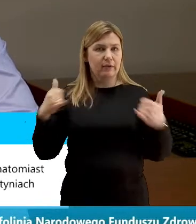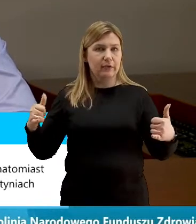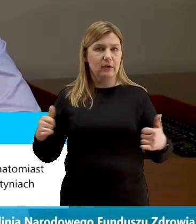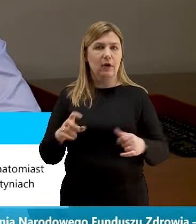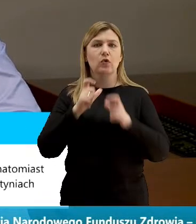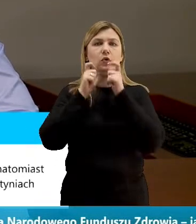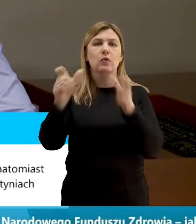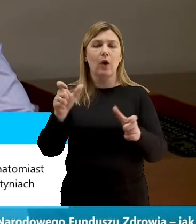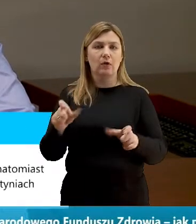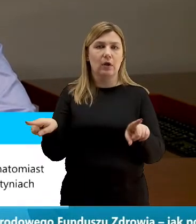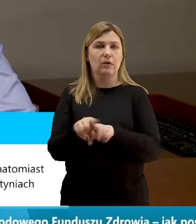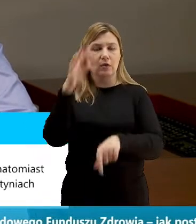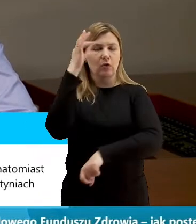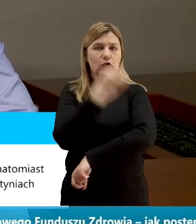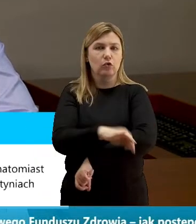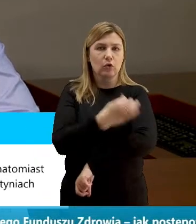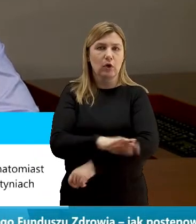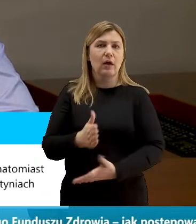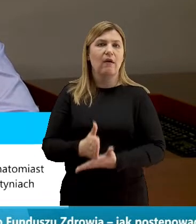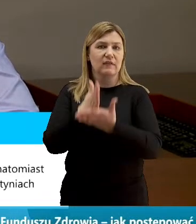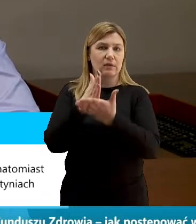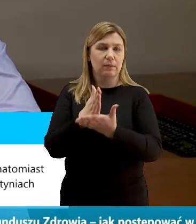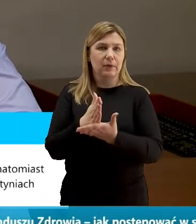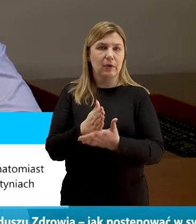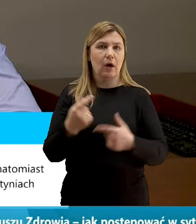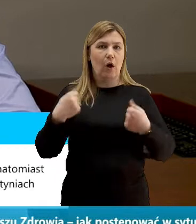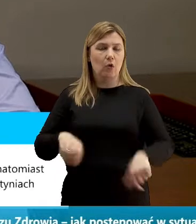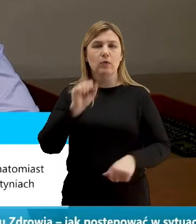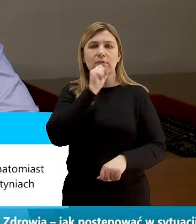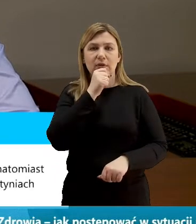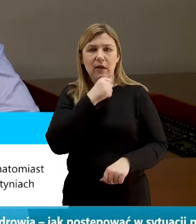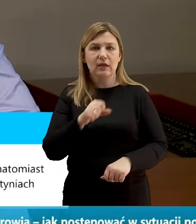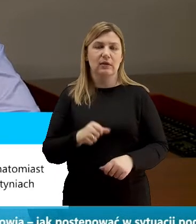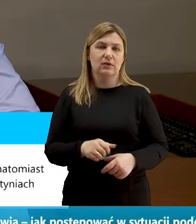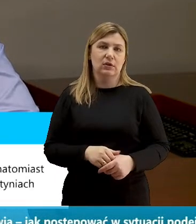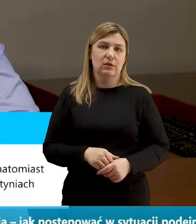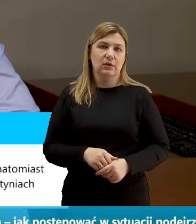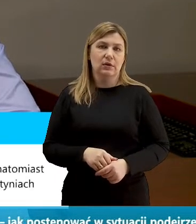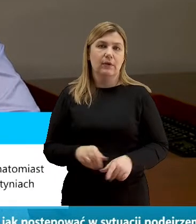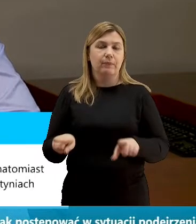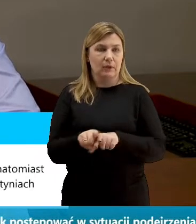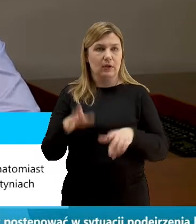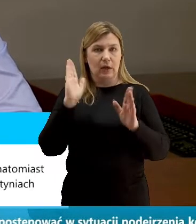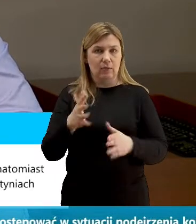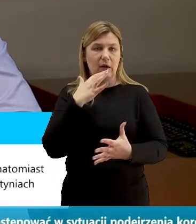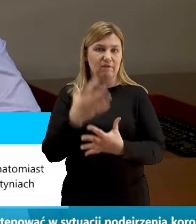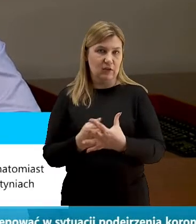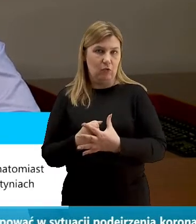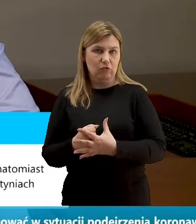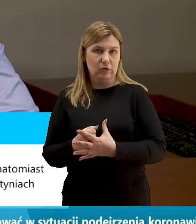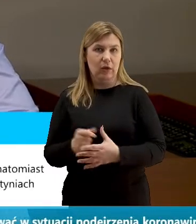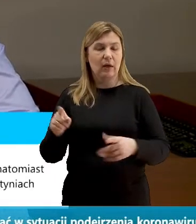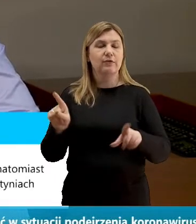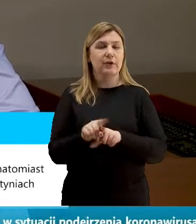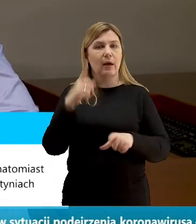Zgłaszają się też studenci, osoby do wsparcia osób starszych, naszych seniorów. Też będziemy to wykorzystywali. Pamiętajmy o naszych